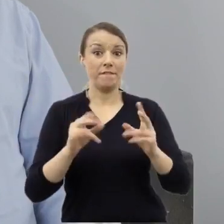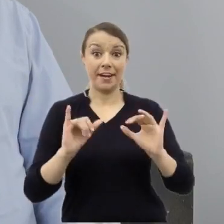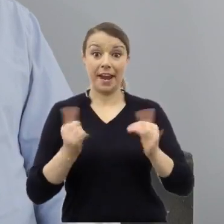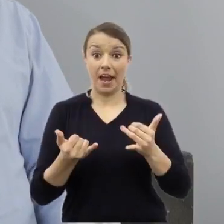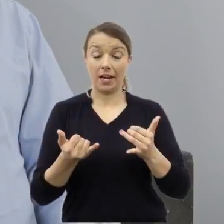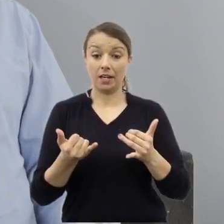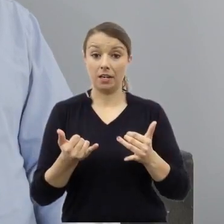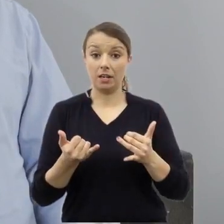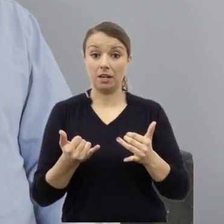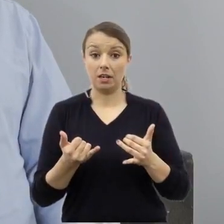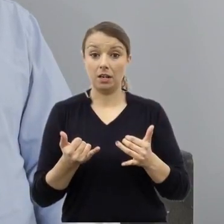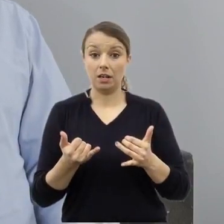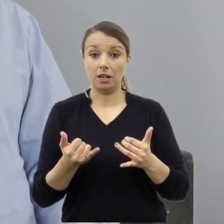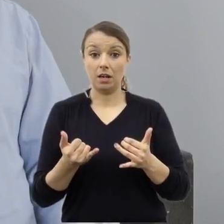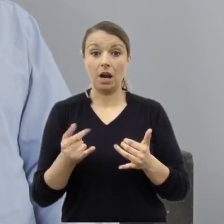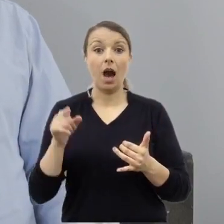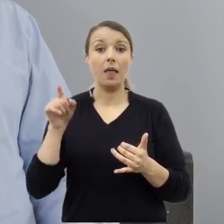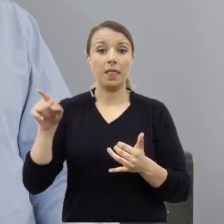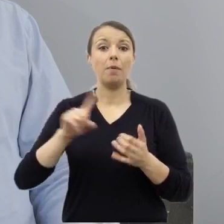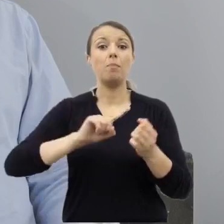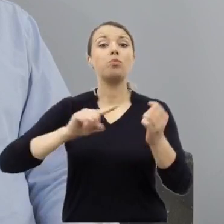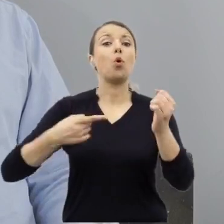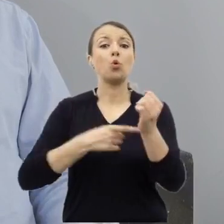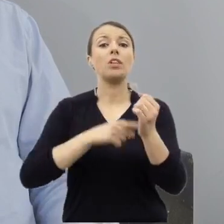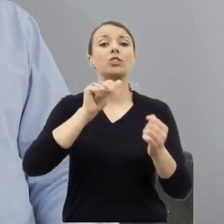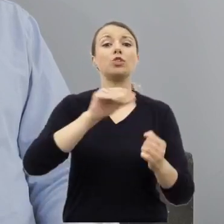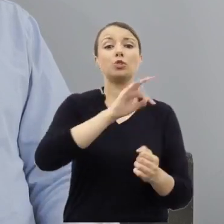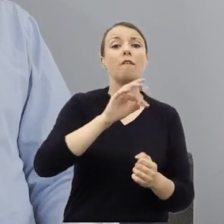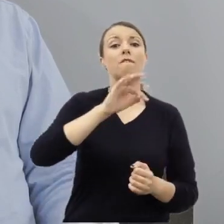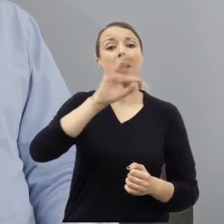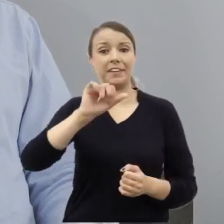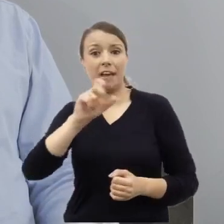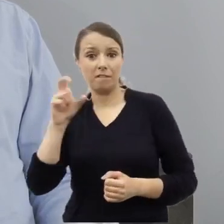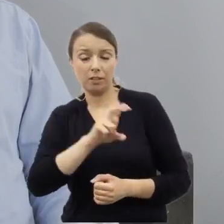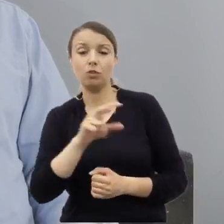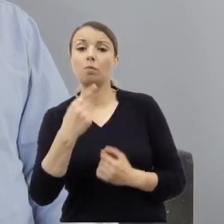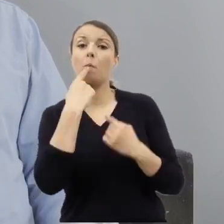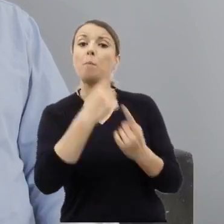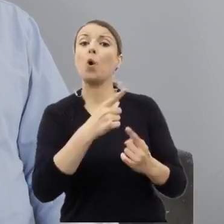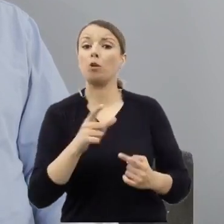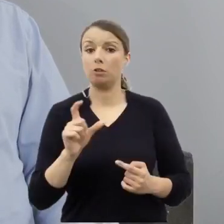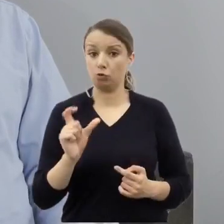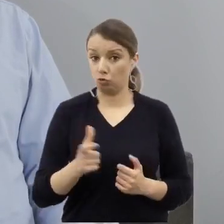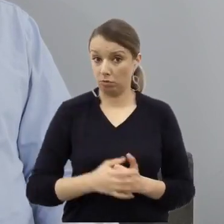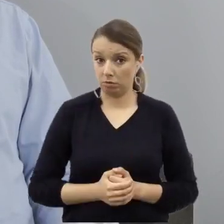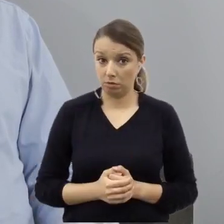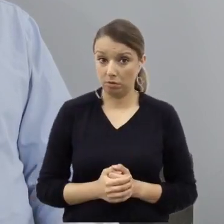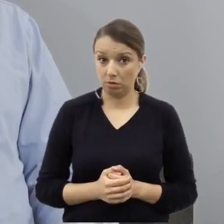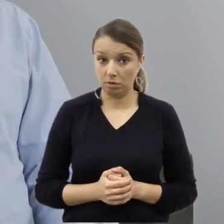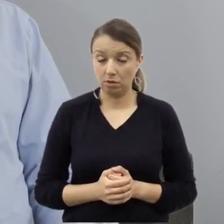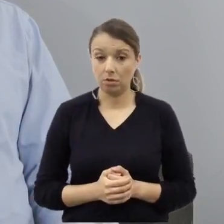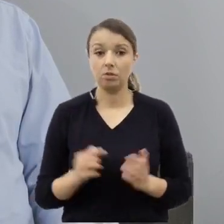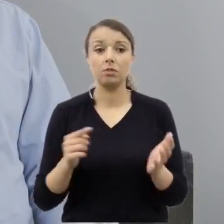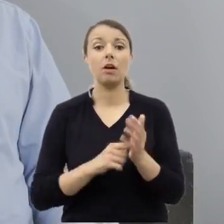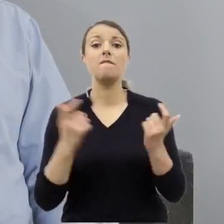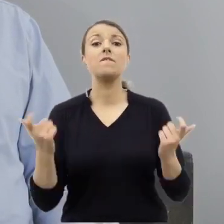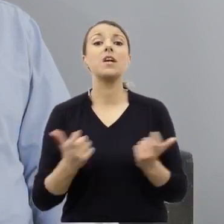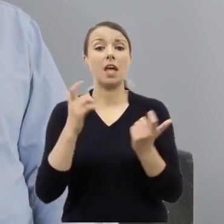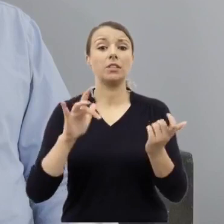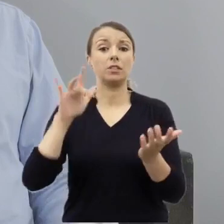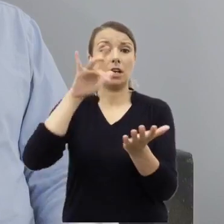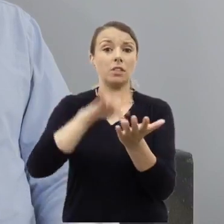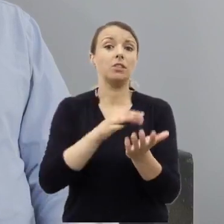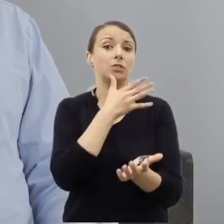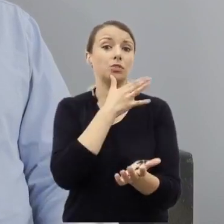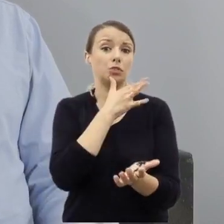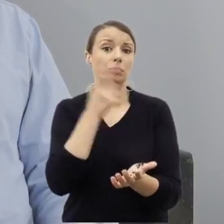pod którą podpisał się prokurator Krzysztof Falkiewicz brzmiała w ten sposób, że wydarzenia pogromowe w Kielcach miały